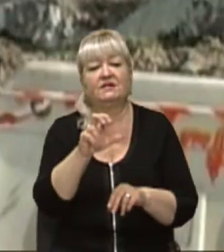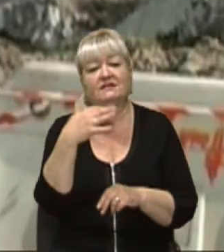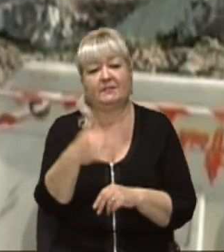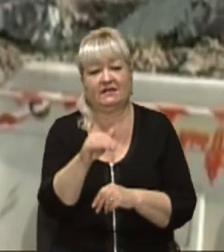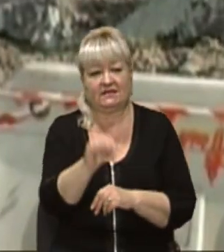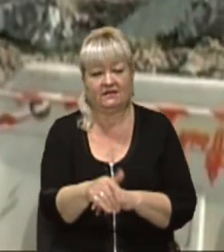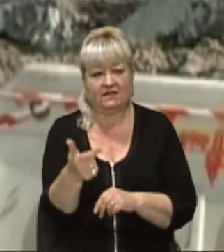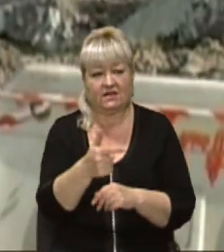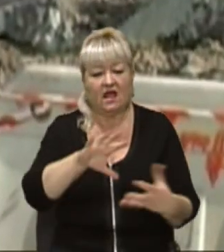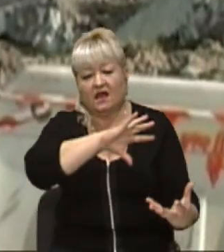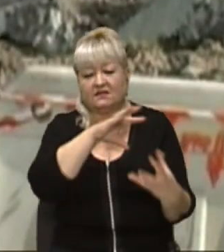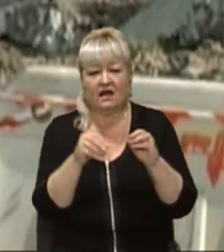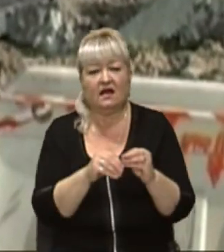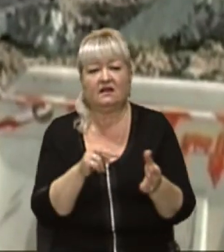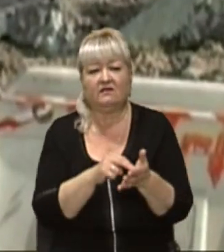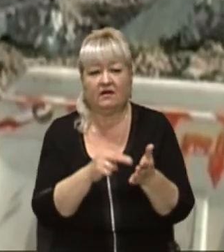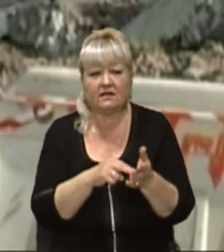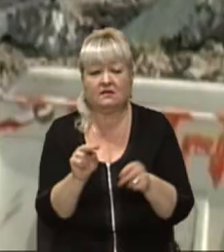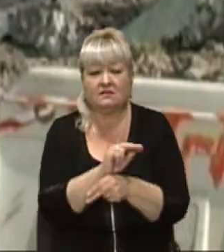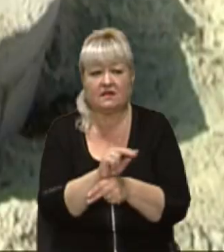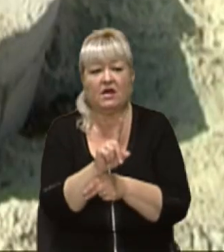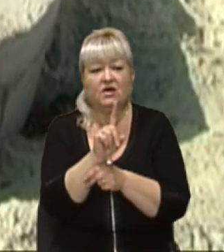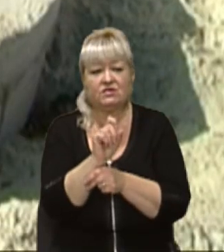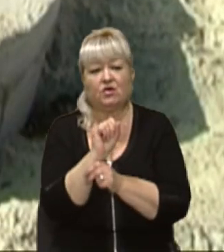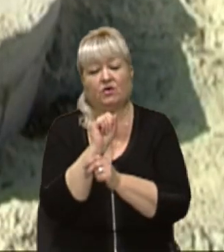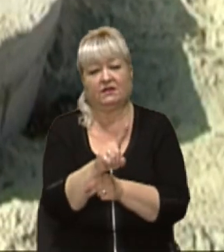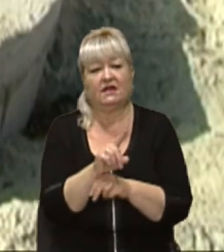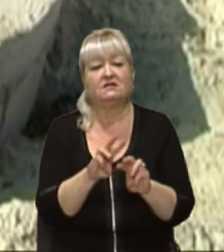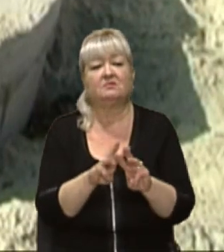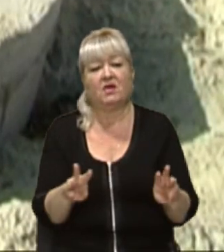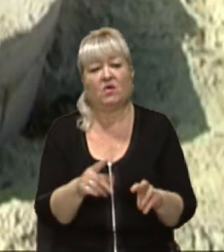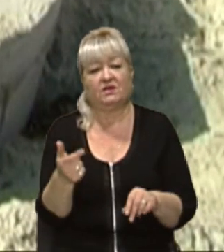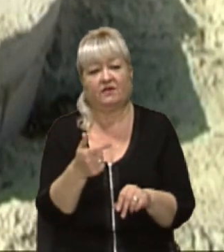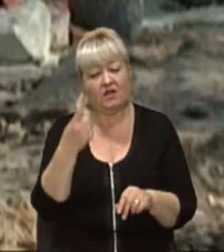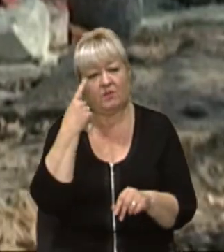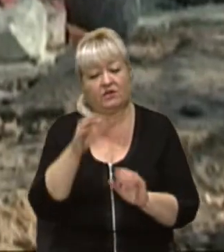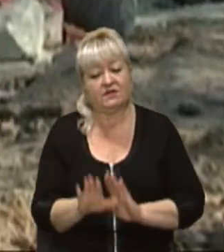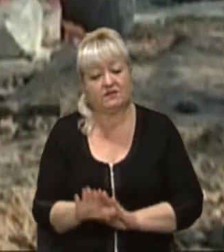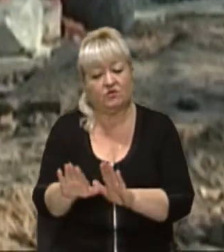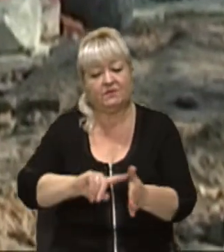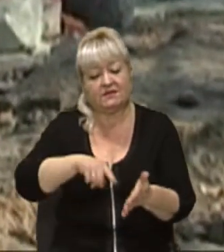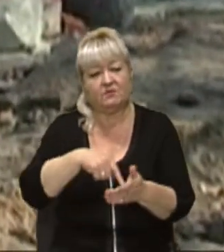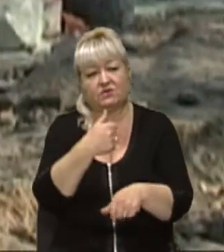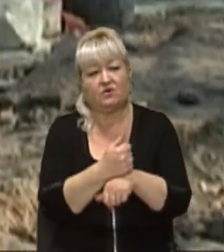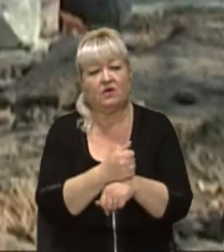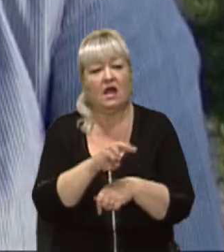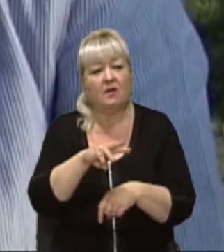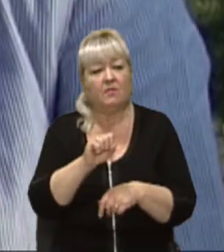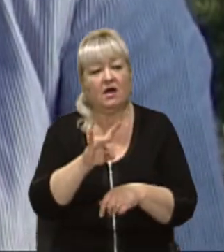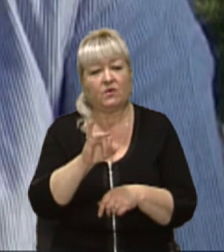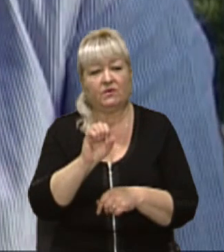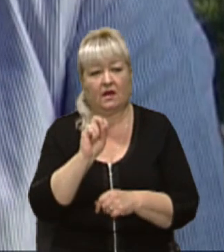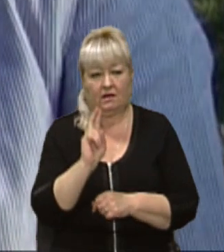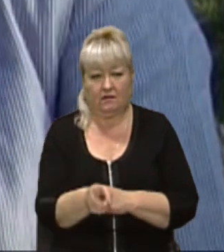гривень. Загальна вартість робіт вулиці Курмановича – 111 мільйонів гривень, повідомила заступниця міського голови Львова Ірина Маруняк.